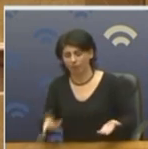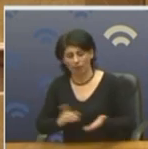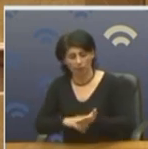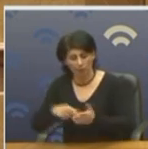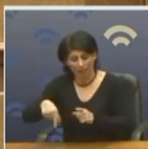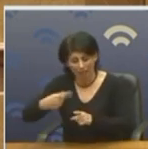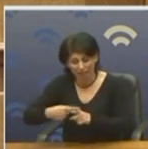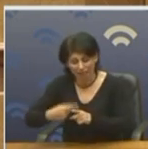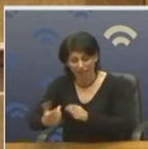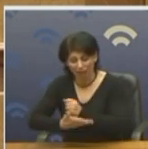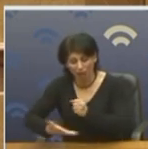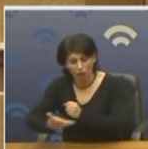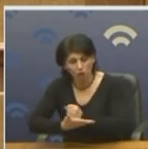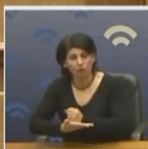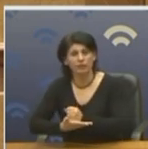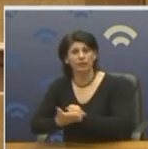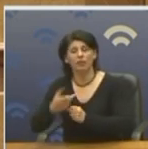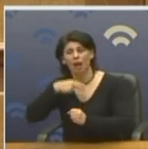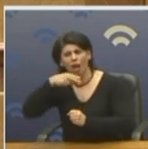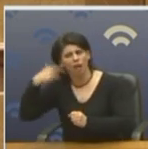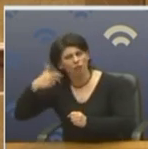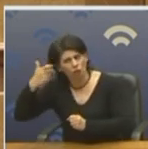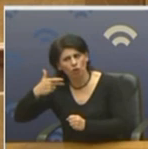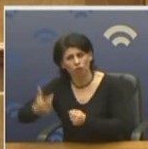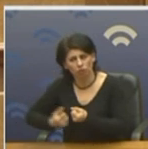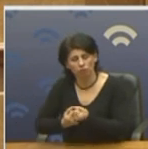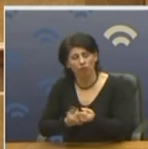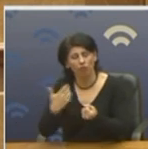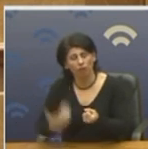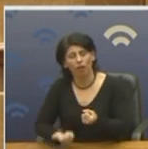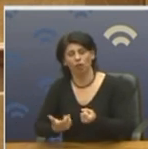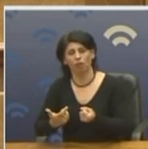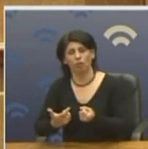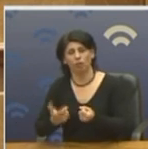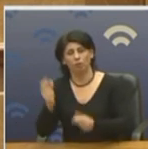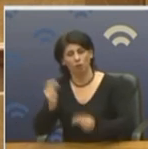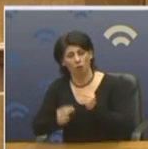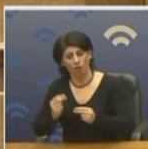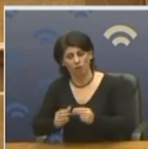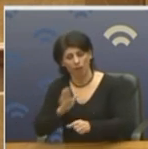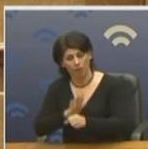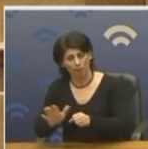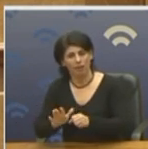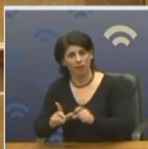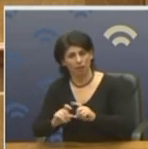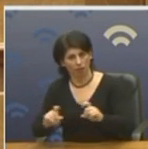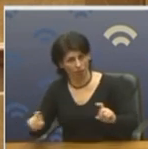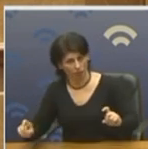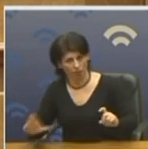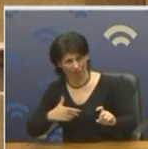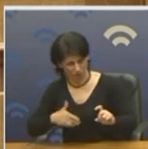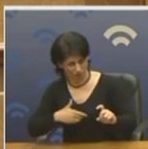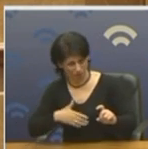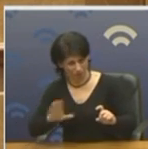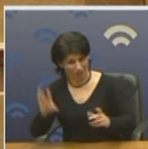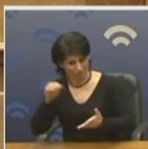αγροτική μαζί με τους κυντοτρόπους θα έχουμε πρόβλημα σε επίπεδο επάρκειας και αυτάρκειας αγαθών. Μην το βλέπετε στην πλάκα γιατί άμα συμβεί το μοιραίο